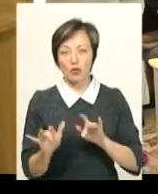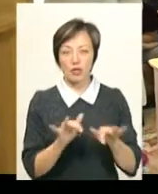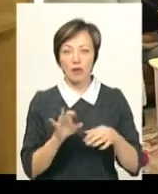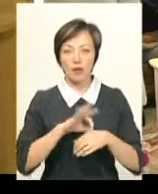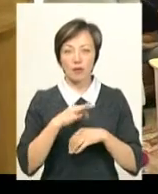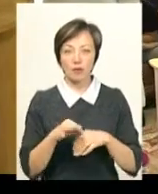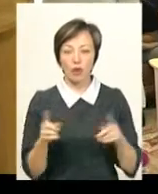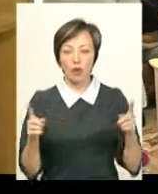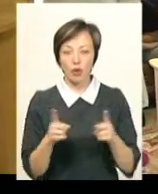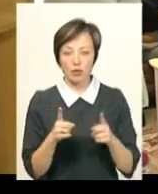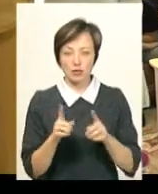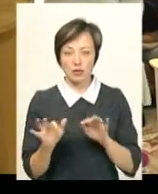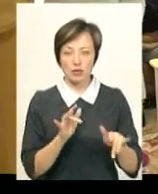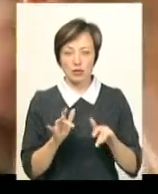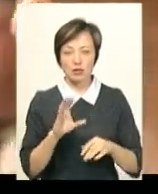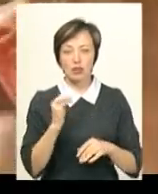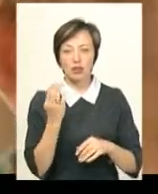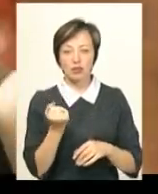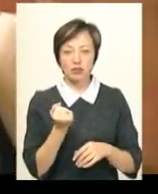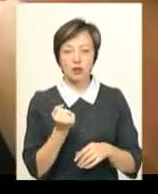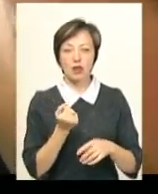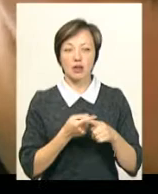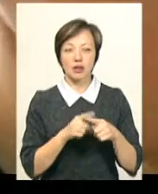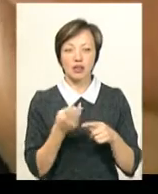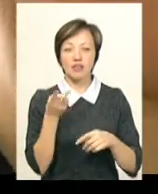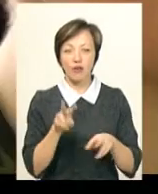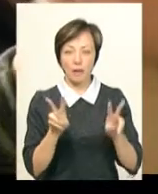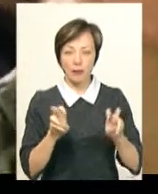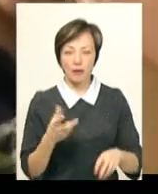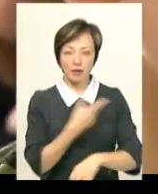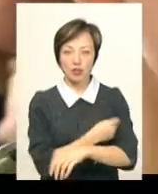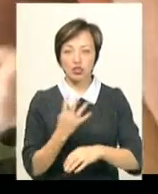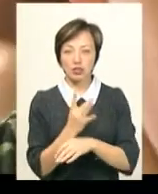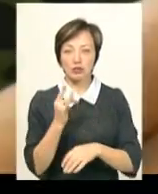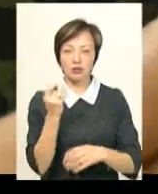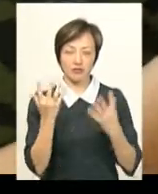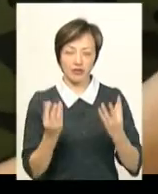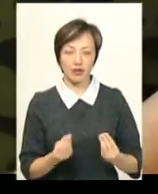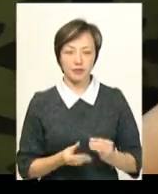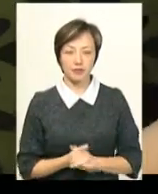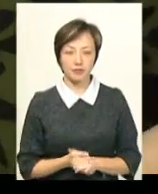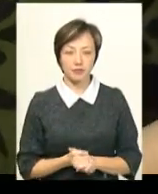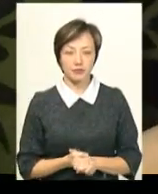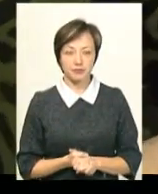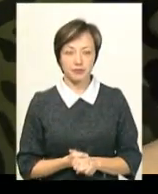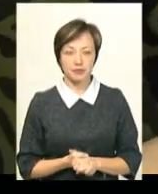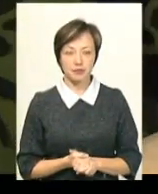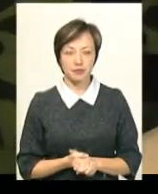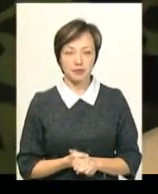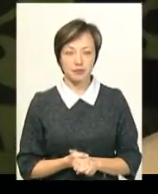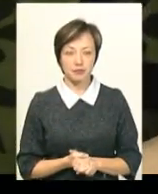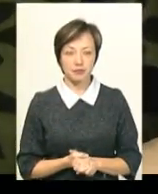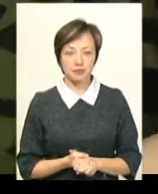болісний – короткої дії. Сашко отримує болісні та базальні препарати, вводить їх 4 рази на день. Він спорюється на